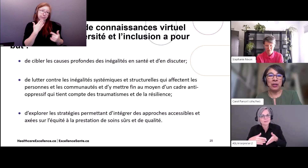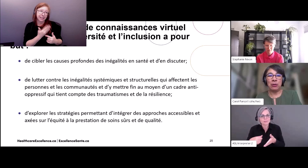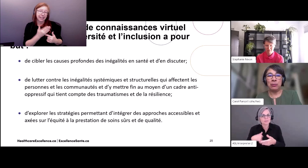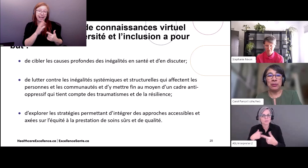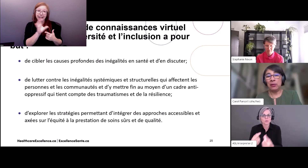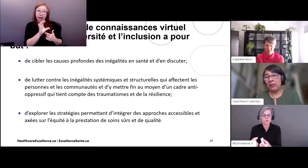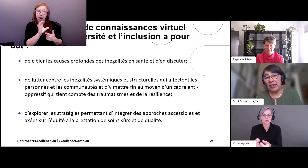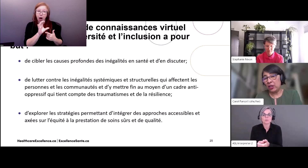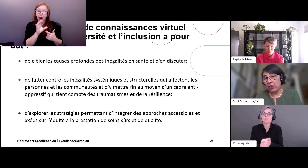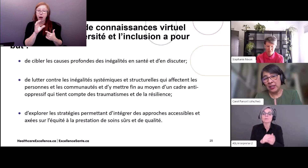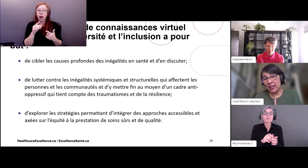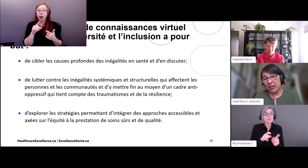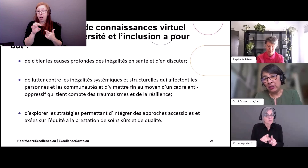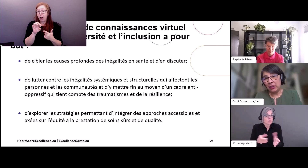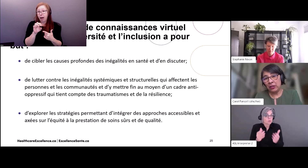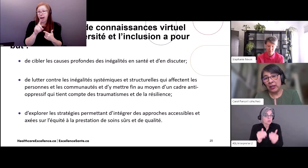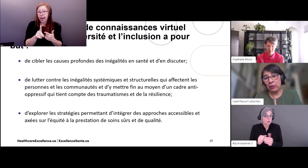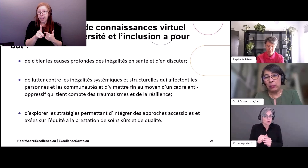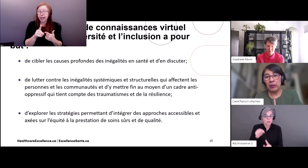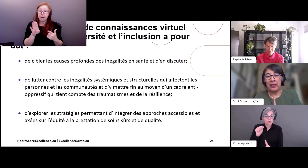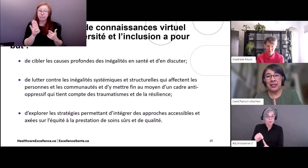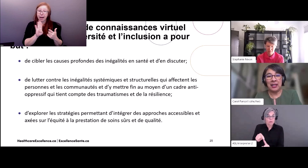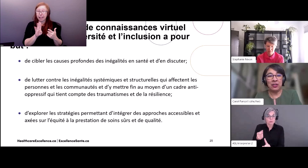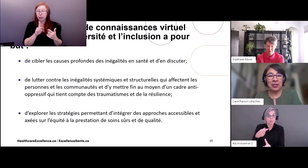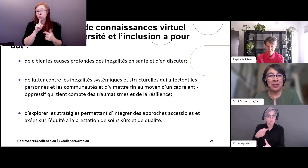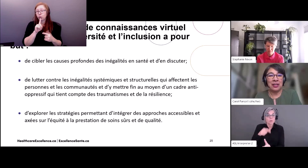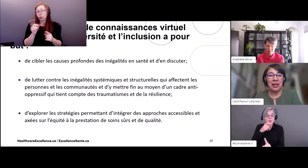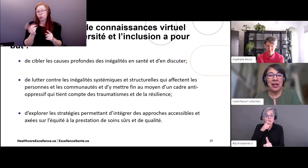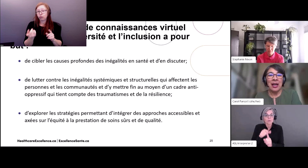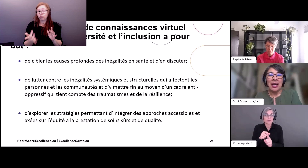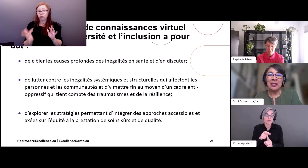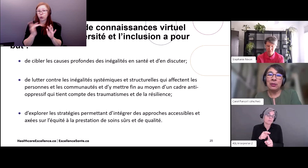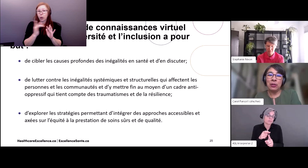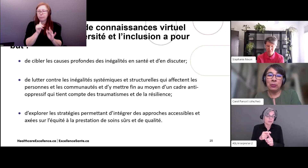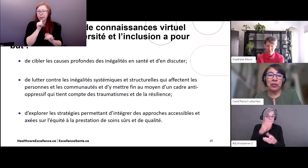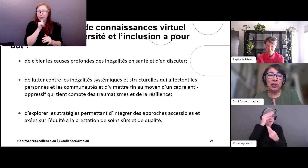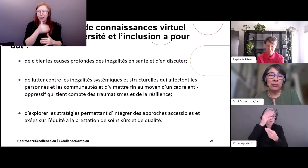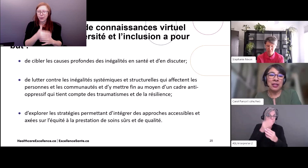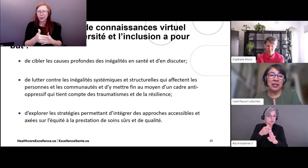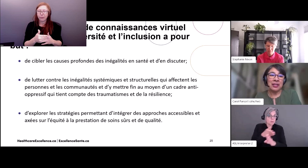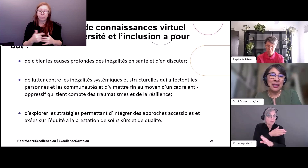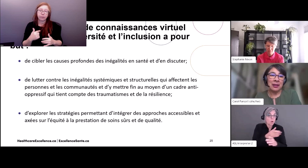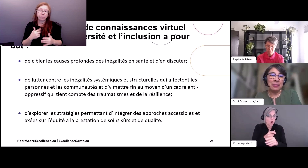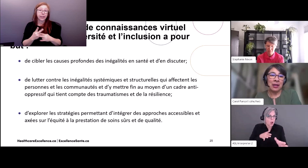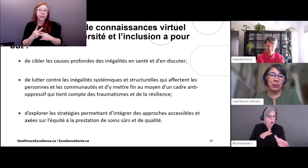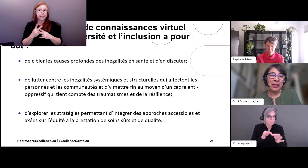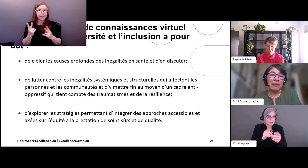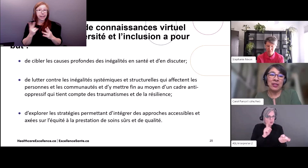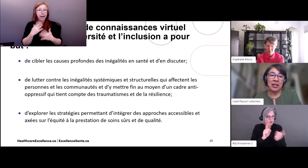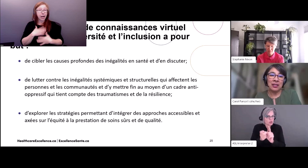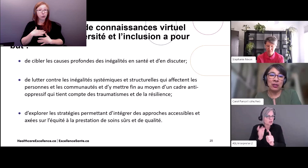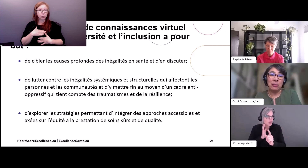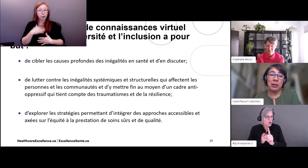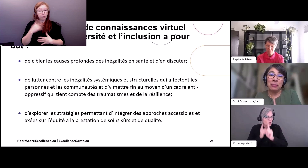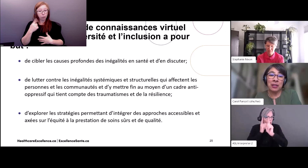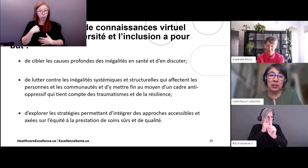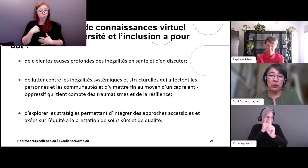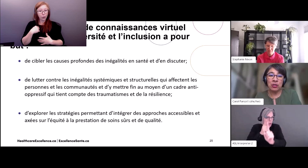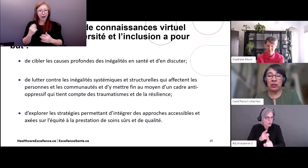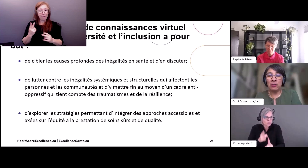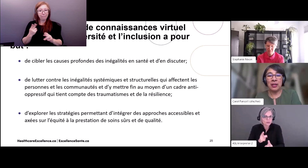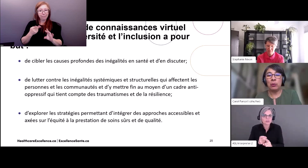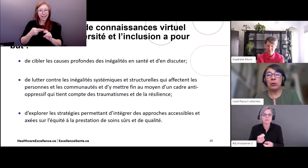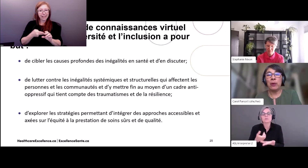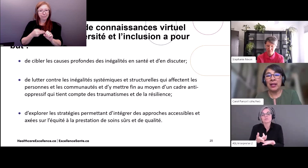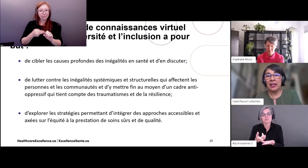travail. Nous allons aussi continuer à réfléchir sur les apprentissages